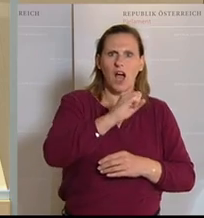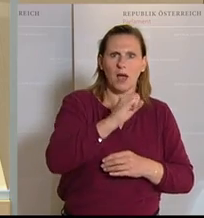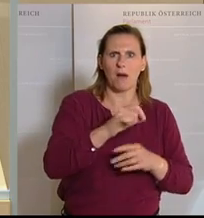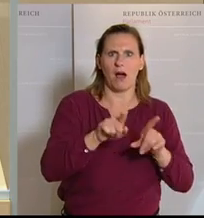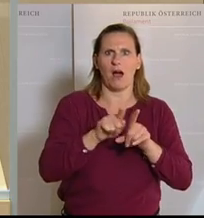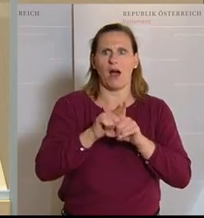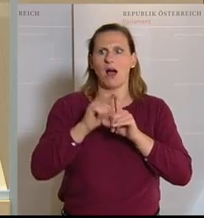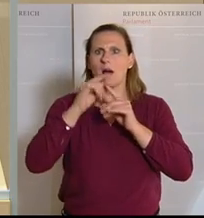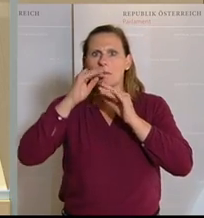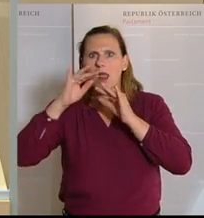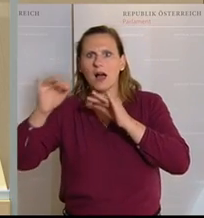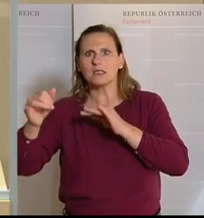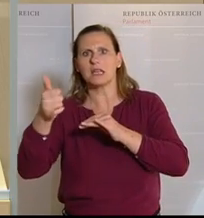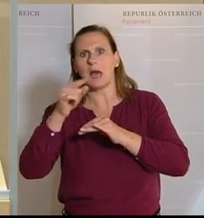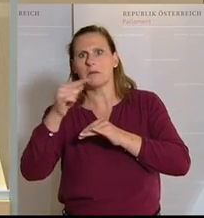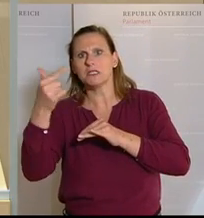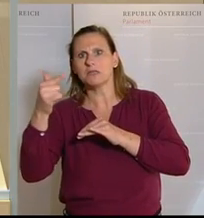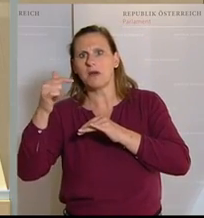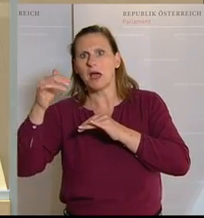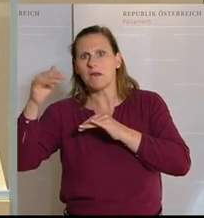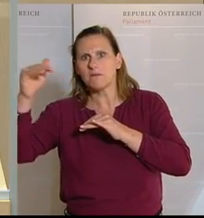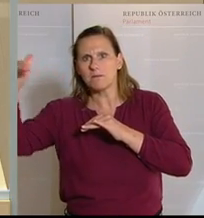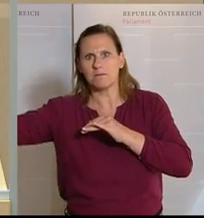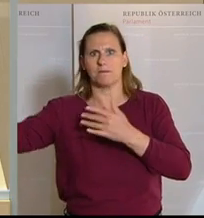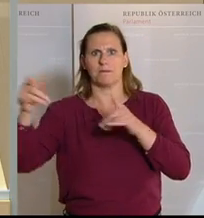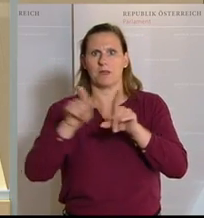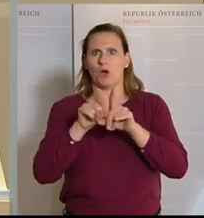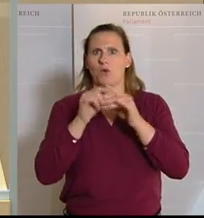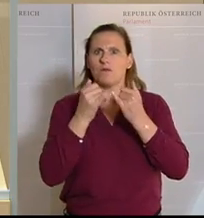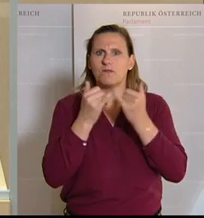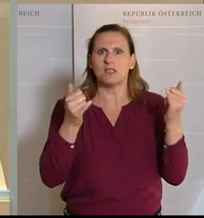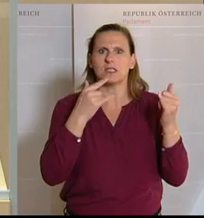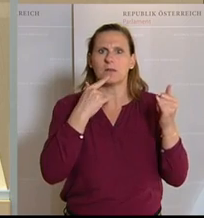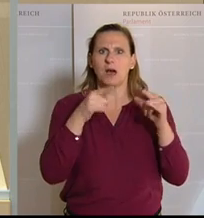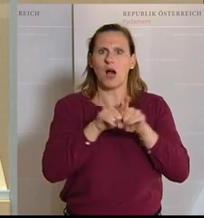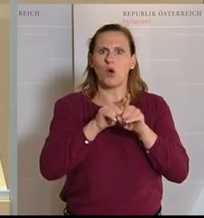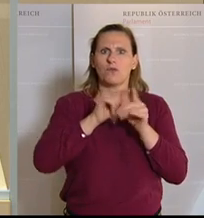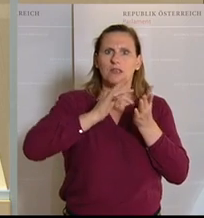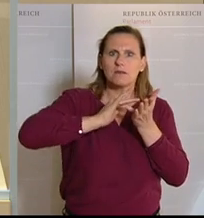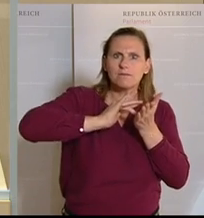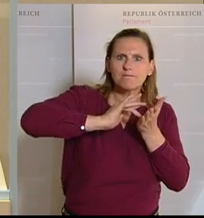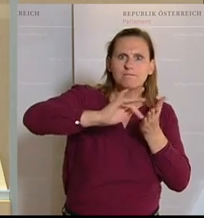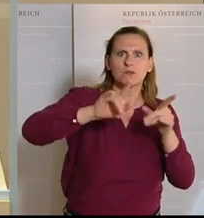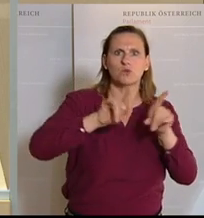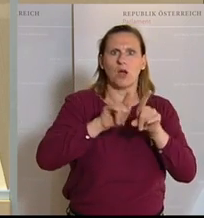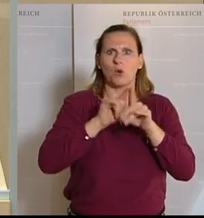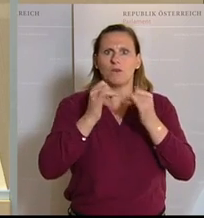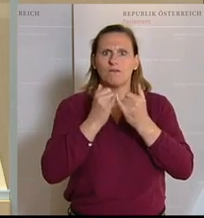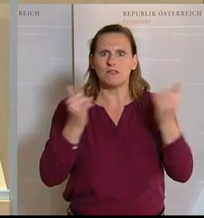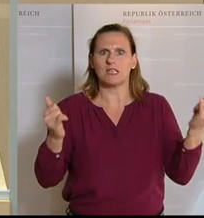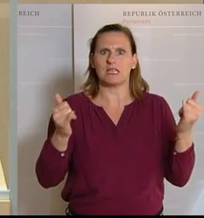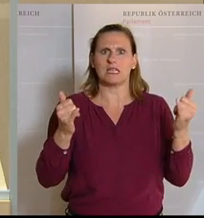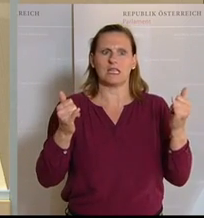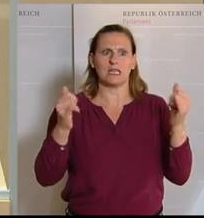die äußerst geringe, aber dennoch entweichende Luft, die müsste man untersuchen, sagen Virologen sowie Hygiene- und Biologieexperten oder einfach